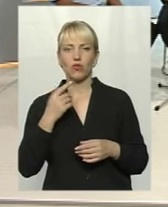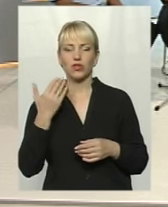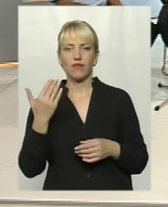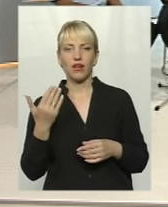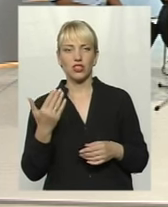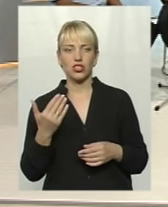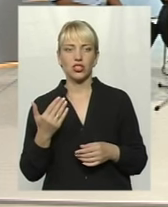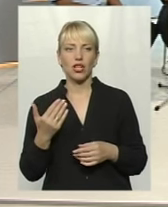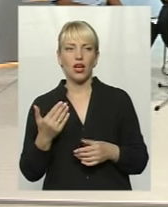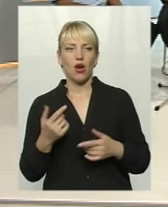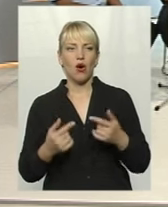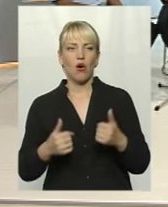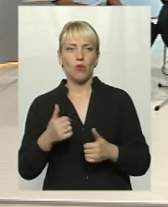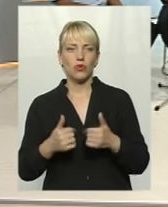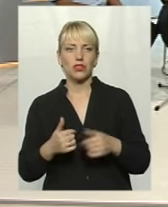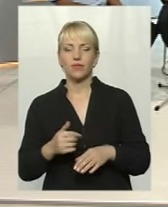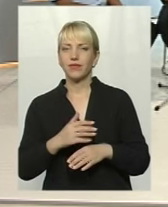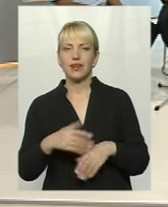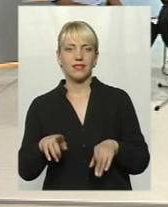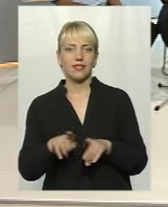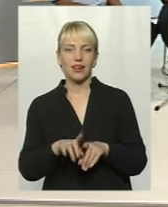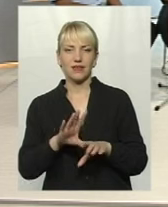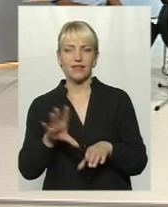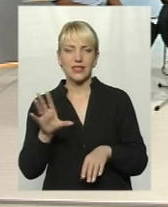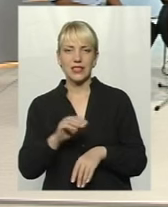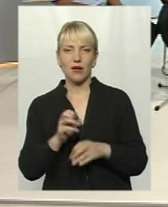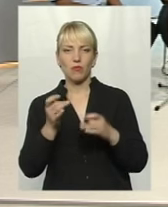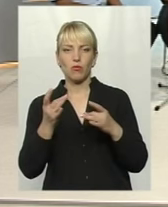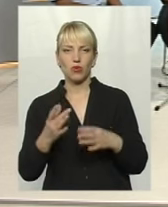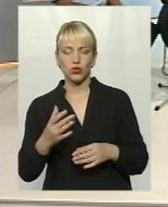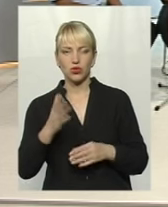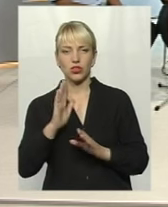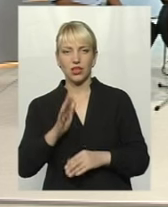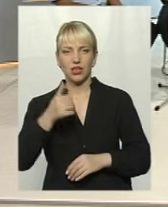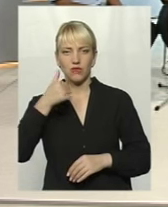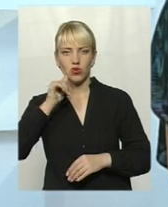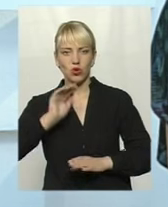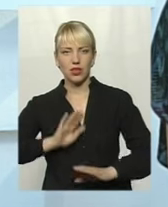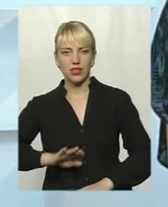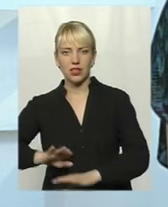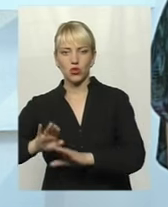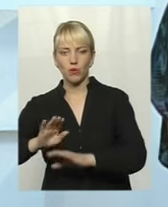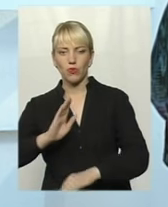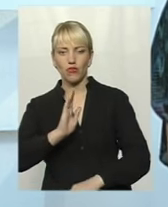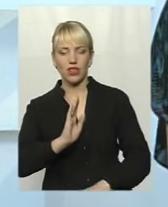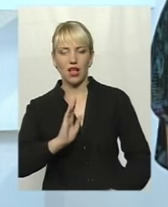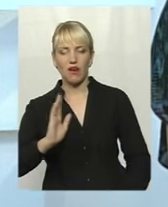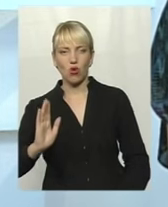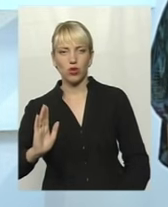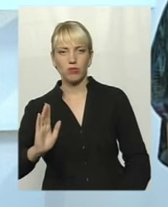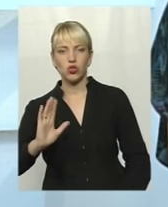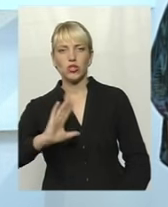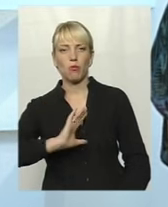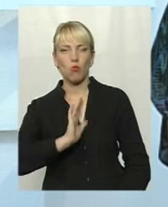опоненти? Напевно, зовсім не райдужно і не зовсім так просто. Тільки вчора заступник Віталія Володимировича був в